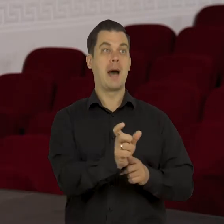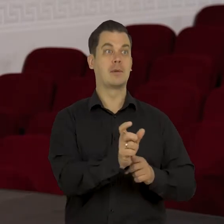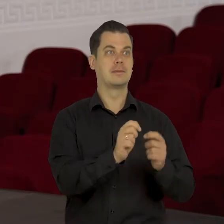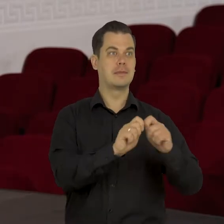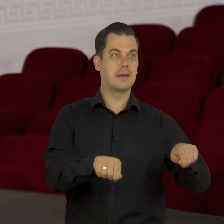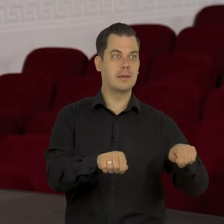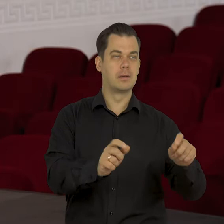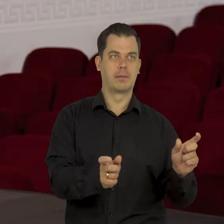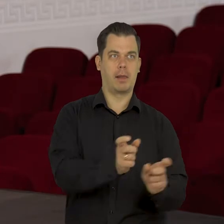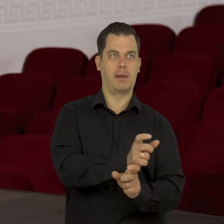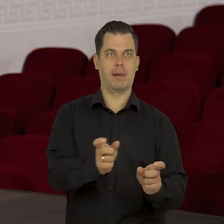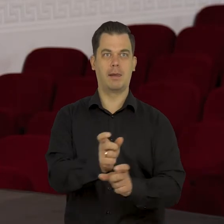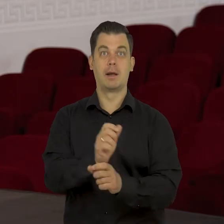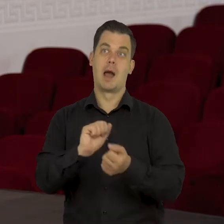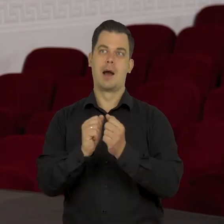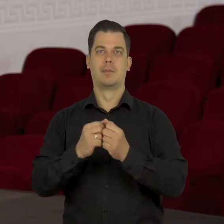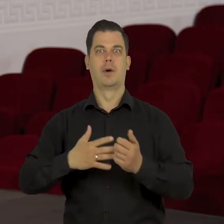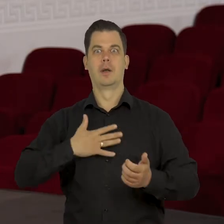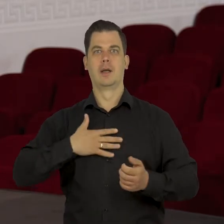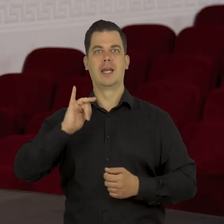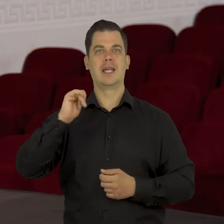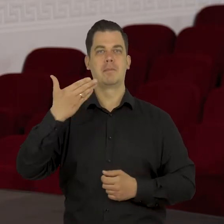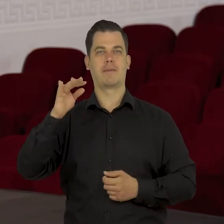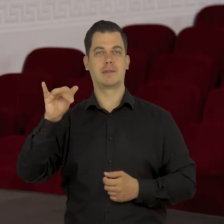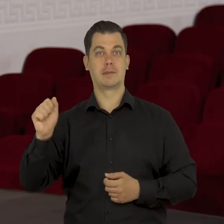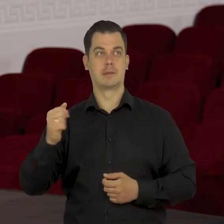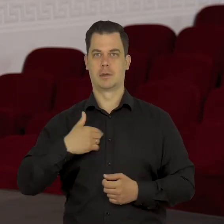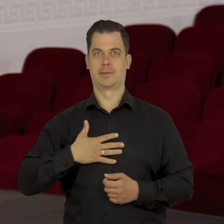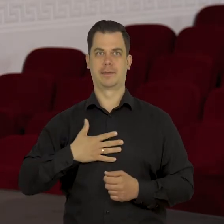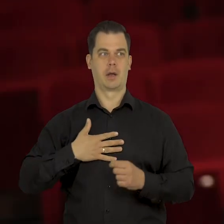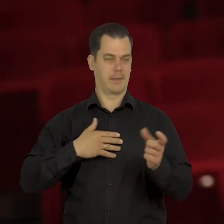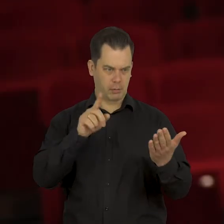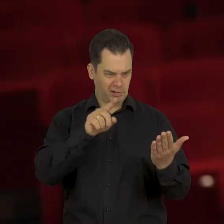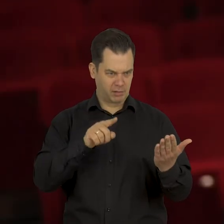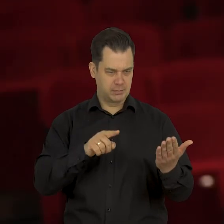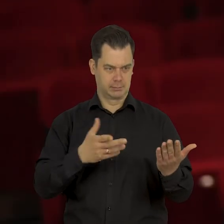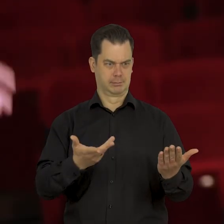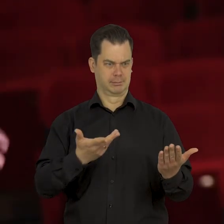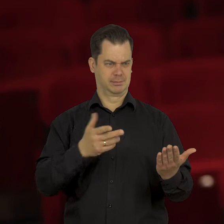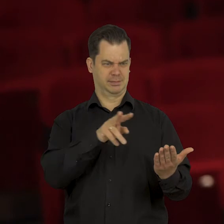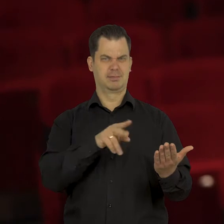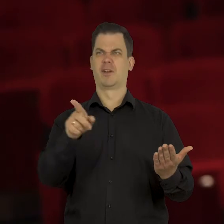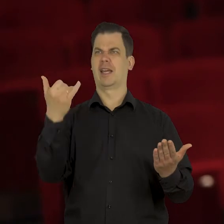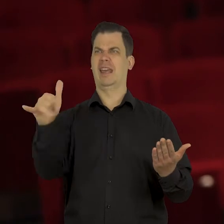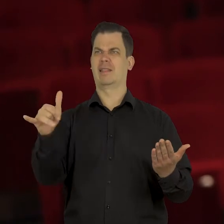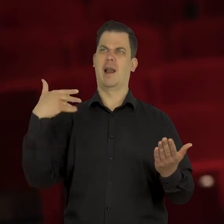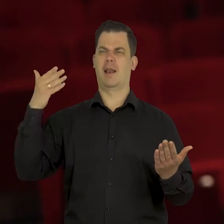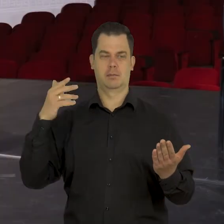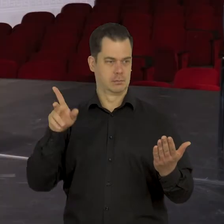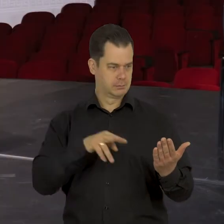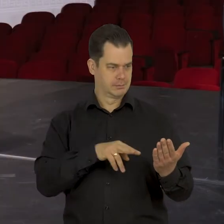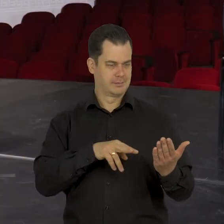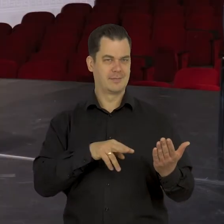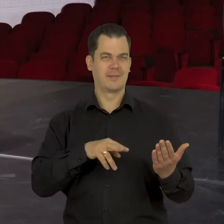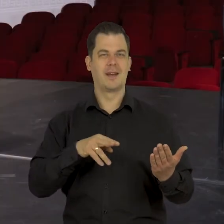pauzy w innych momentach, będą improwizacje, które czasami mnie totalnie rozbrajają. Bo wtedy pani się gubi w tekście i nie wie, gdzie jesteście.